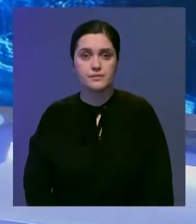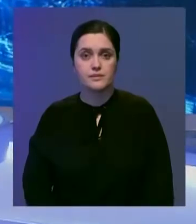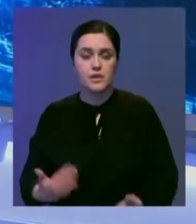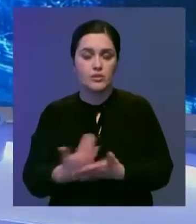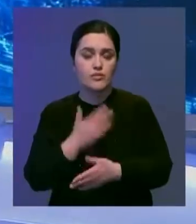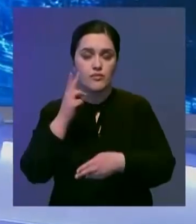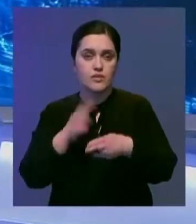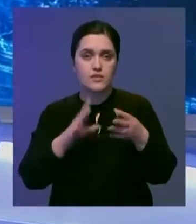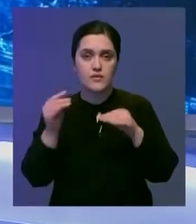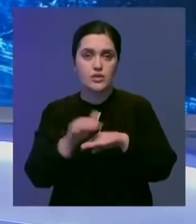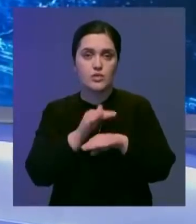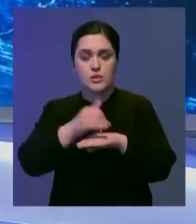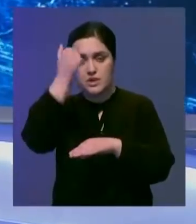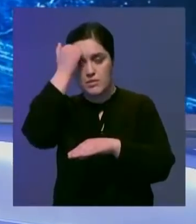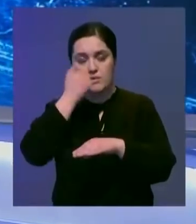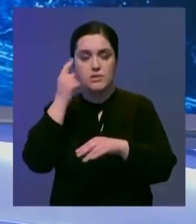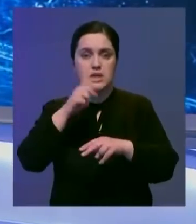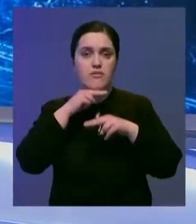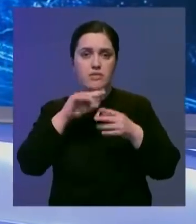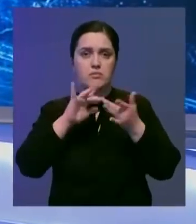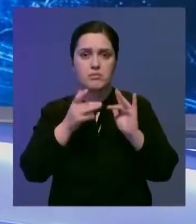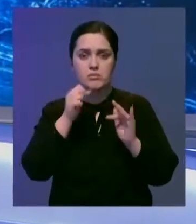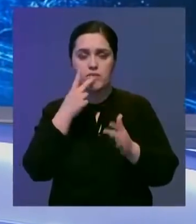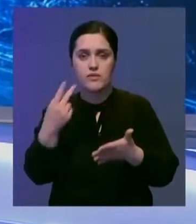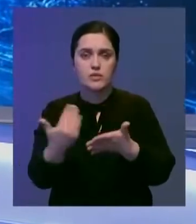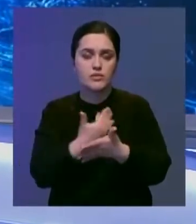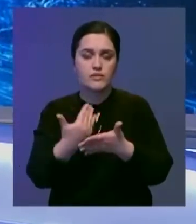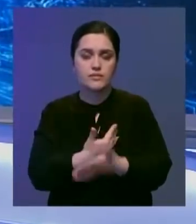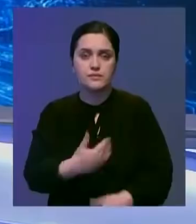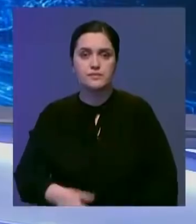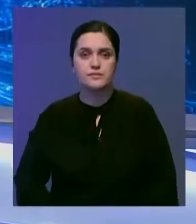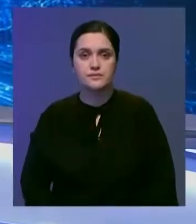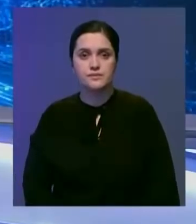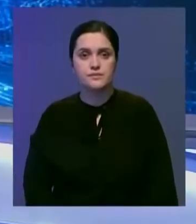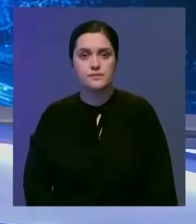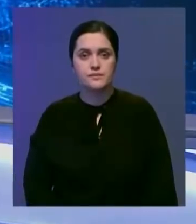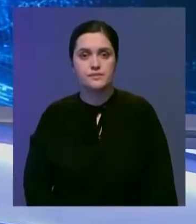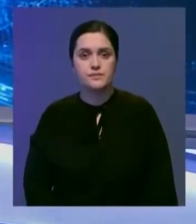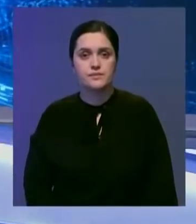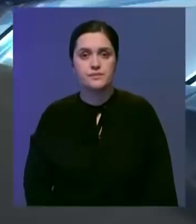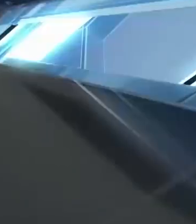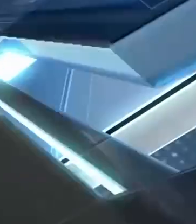И к этому часу у нас все. Напомню, все наши новости доступны также на нашем сайте 24.kz. Всего доброго.